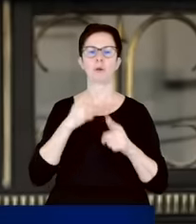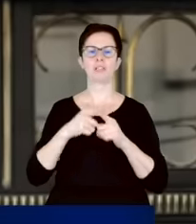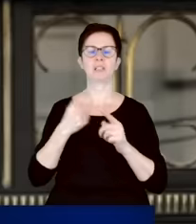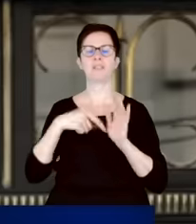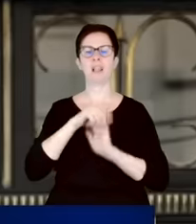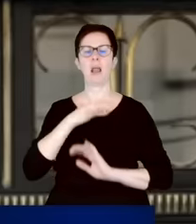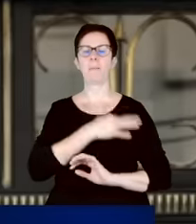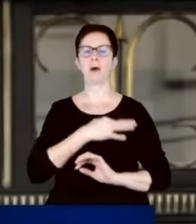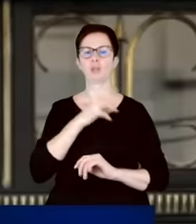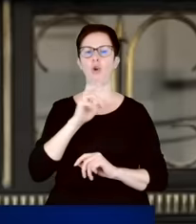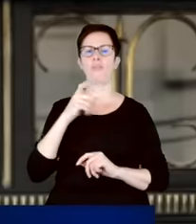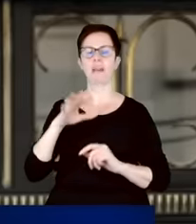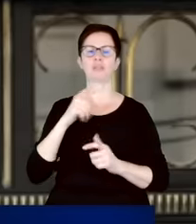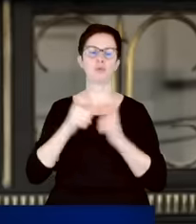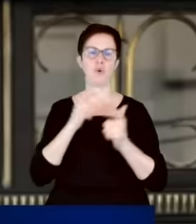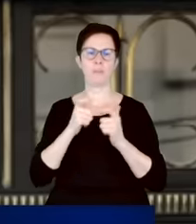poglądy od partii rządzącej,